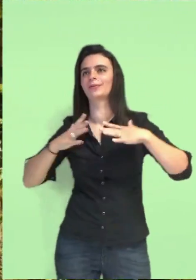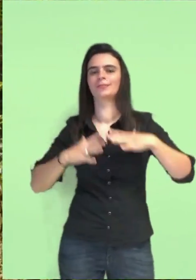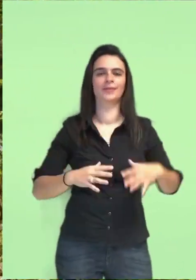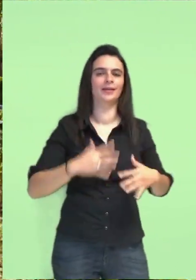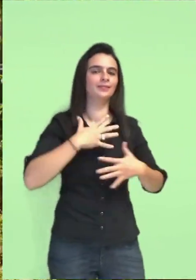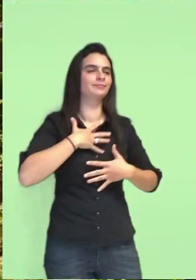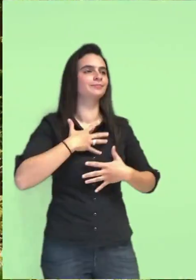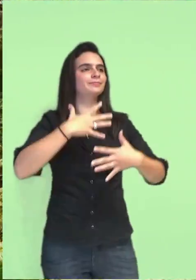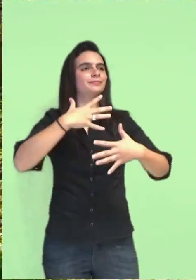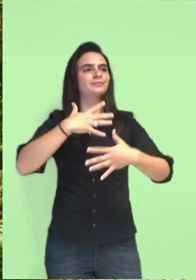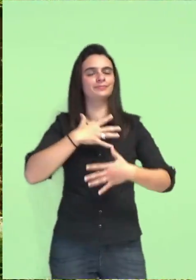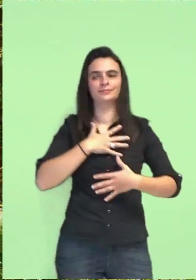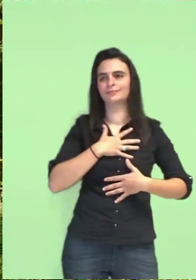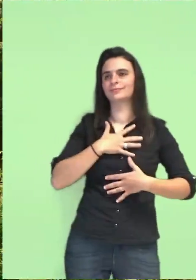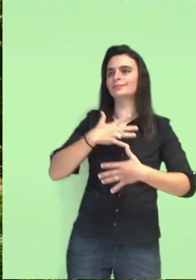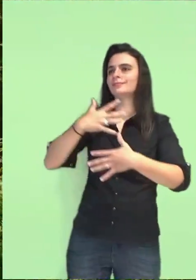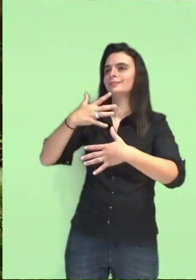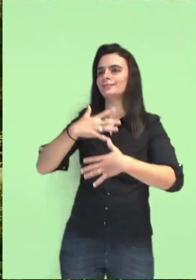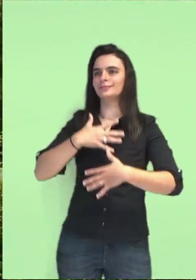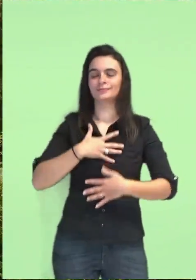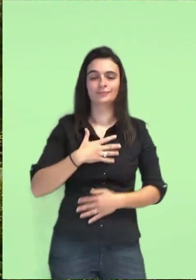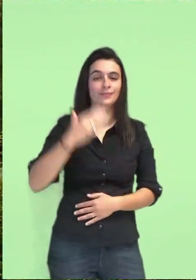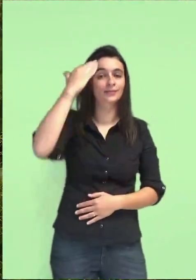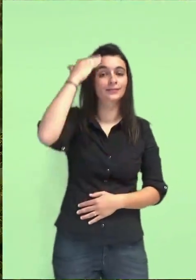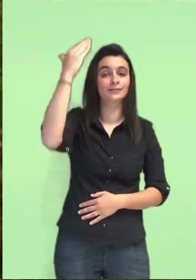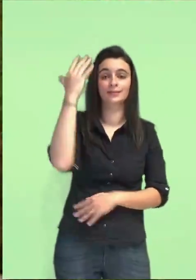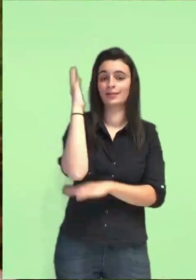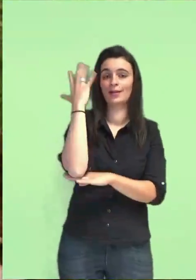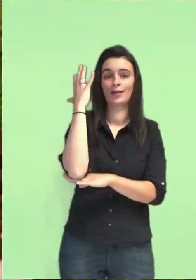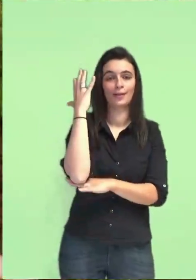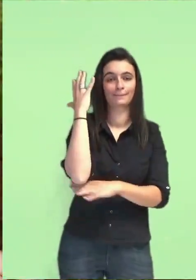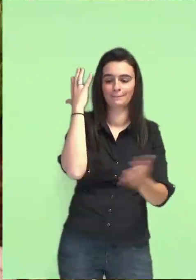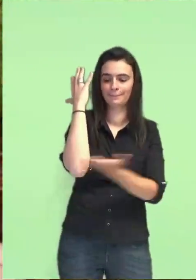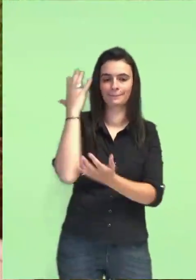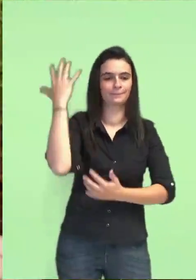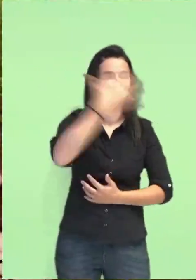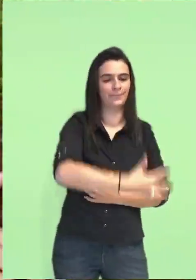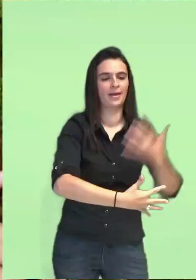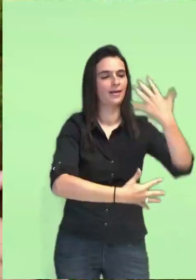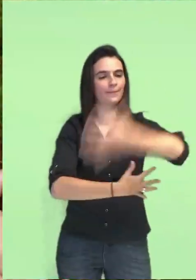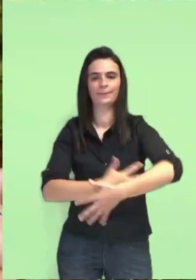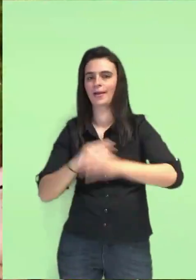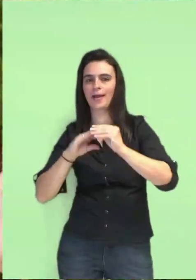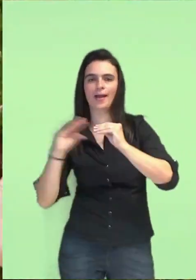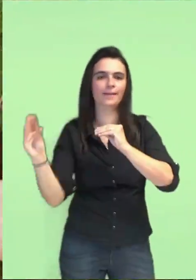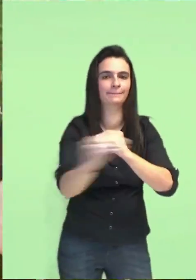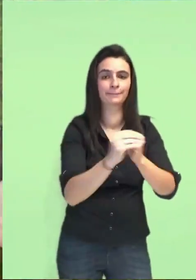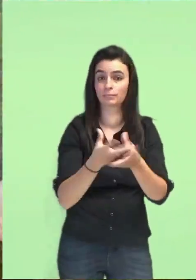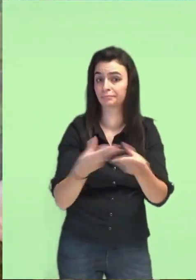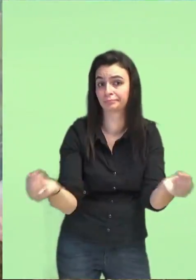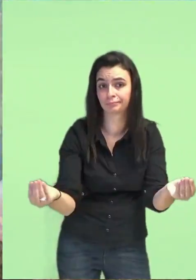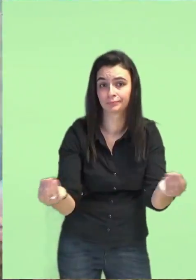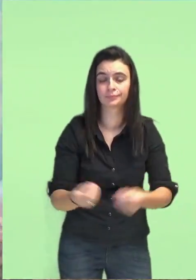Cela nous permet de respirer Arrêtons de les couper On ne sait pas ce qu'il va nous